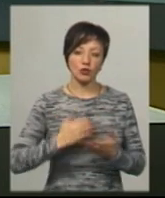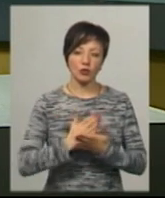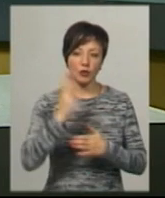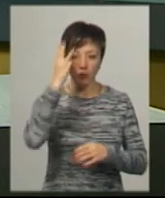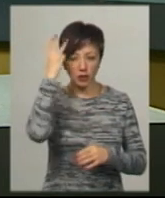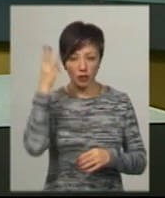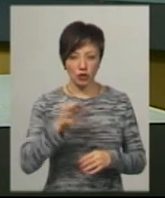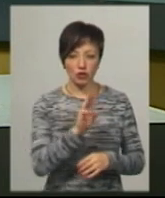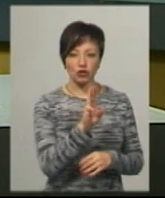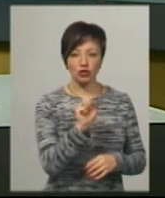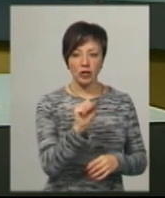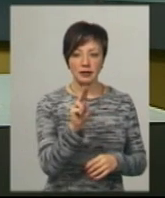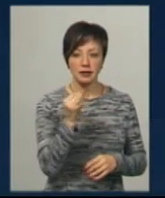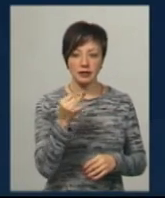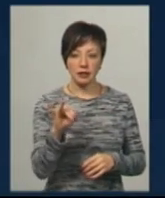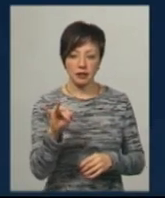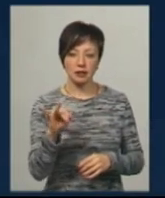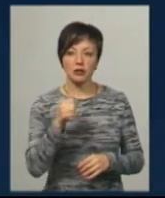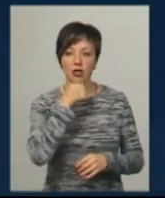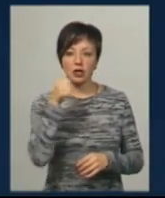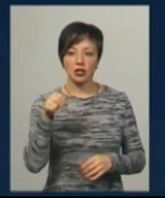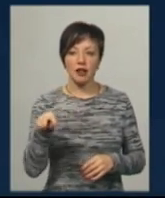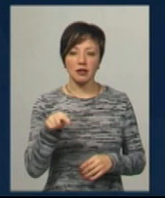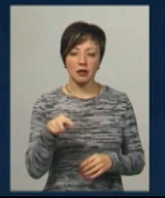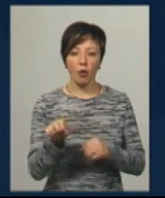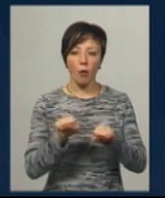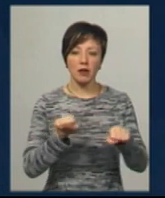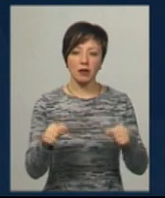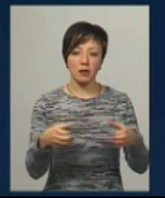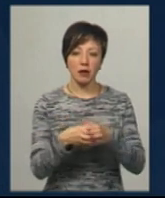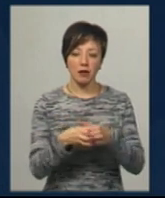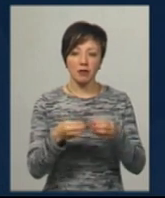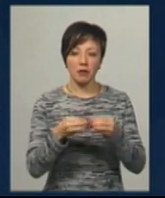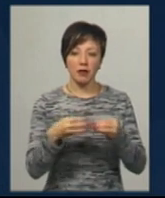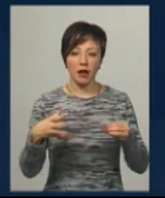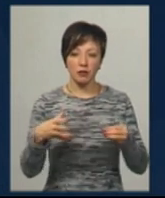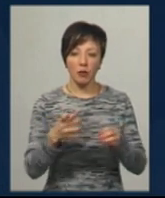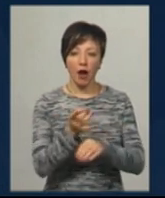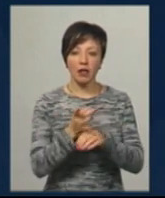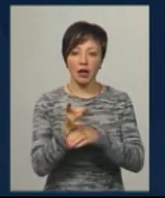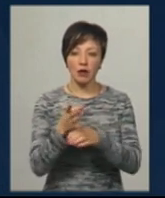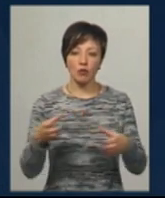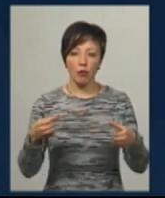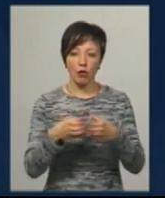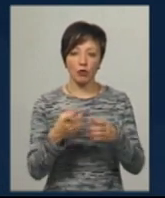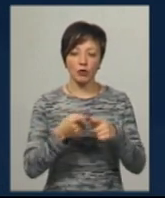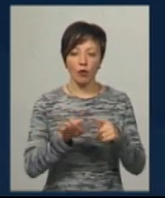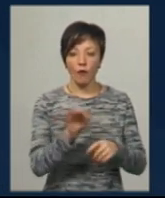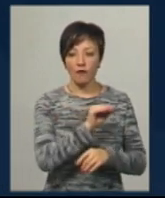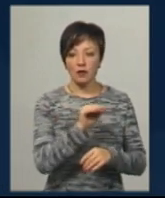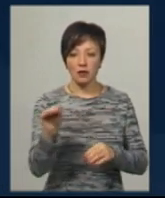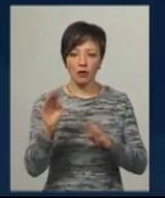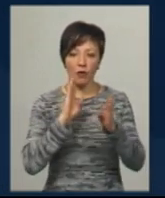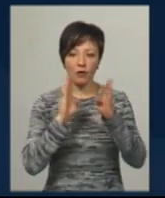Богдан Шацький. Чоловік старший лейтенант, командир батареї у 15-му артилерійському полку. Про це йдеться на офіційній